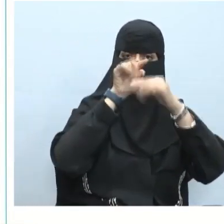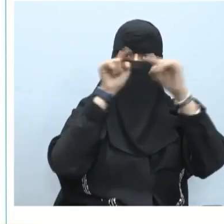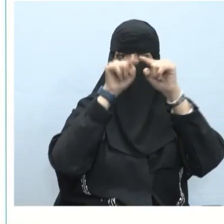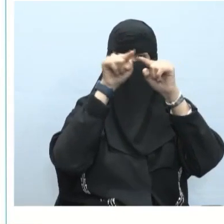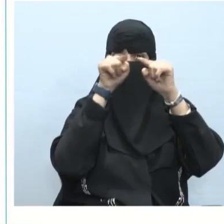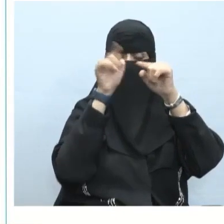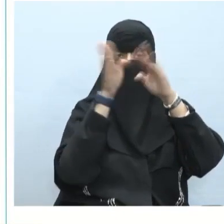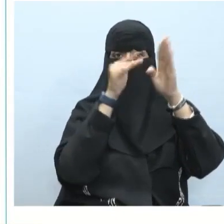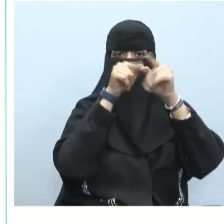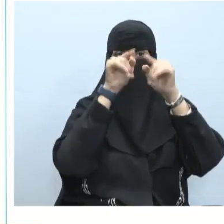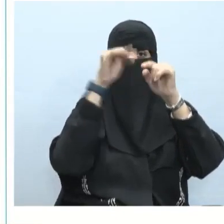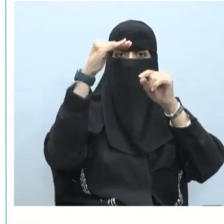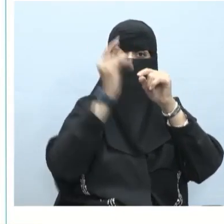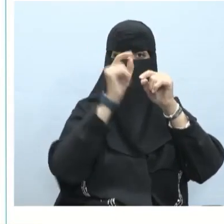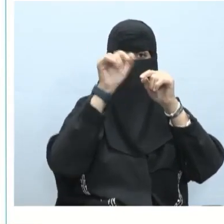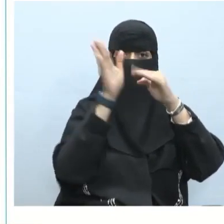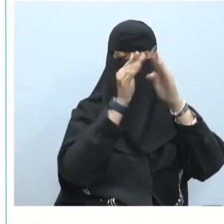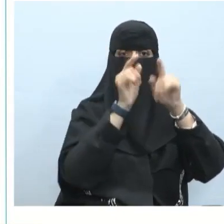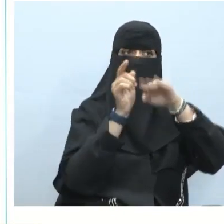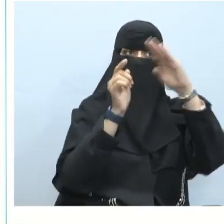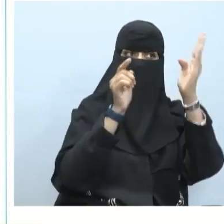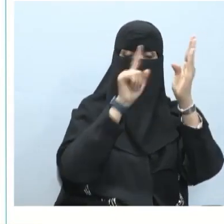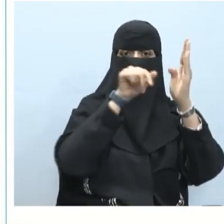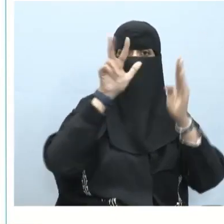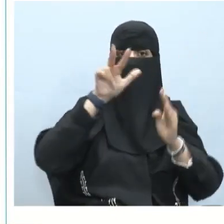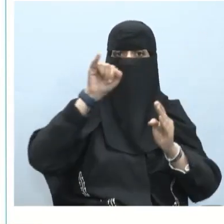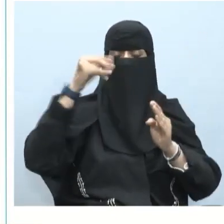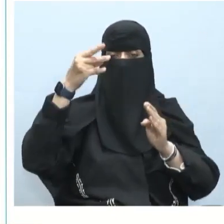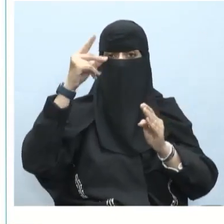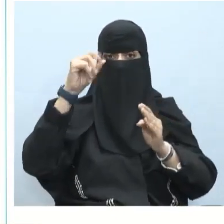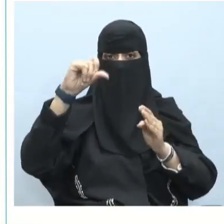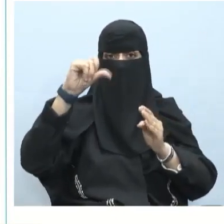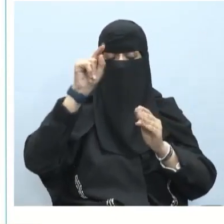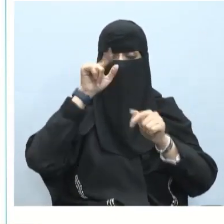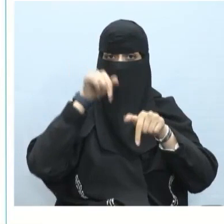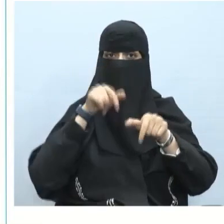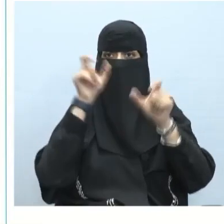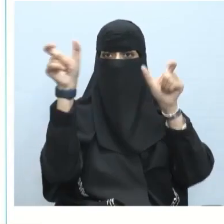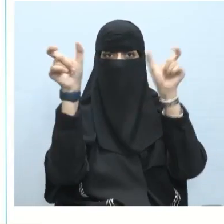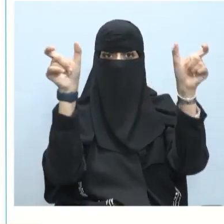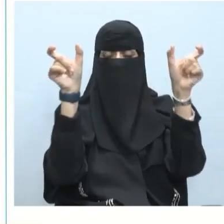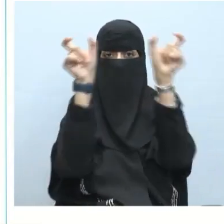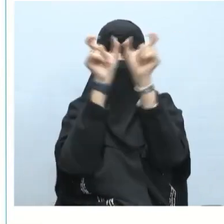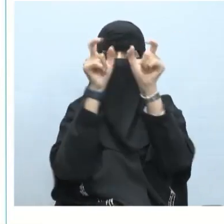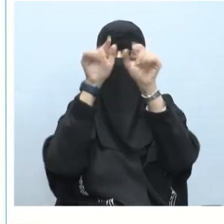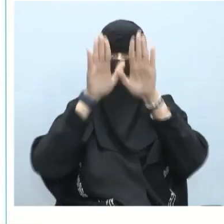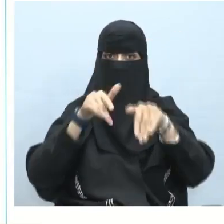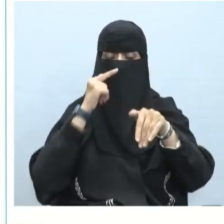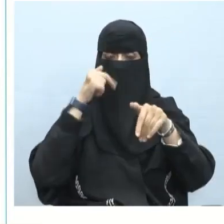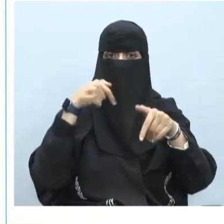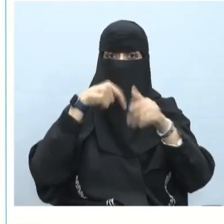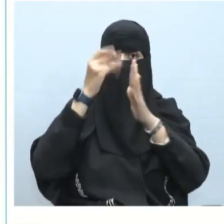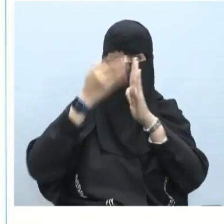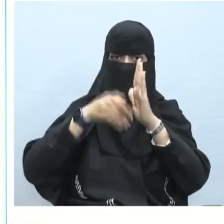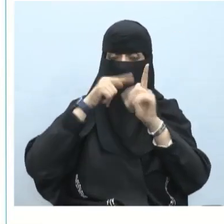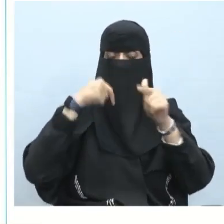العطف وهو المعطوف وقلنا أن هناك ترابط بين الكلمتين سواء كان في الحكم أو في